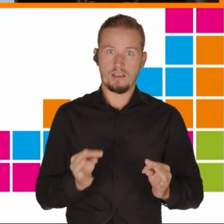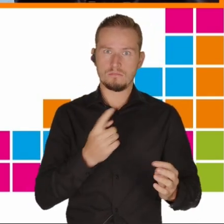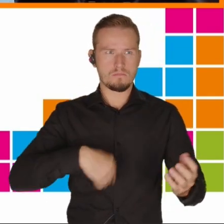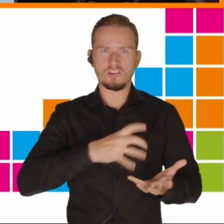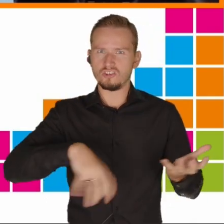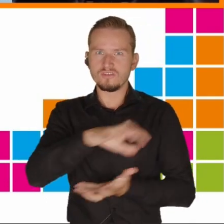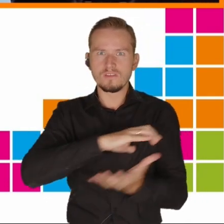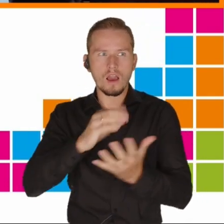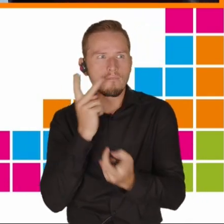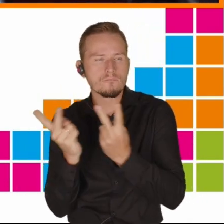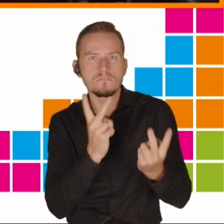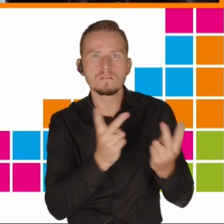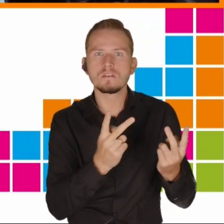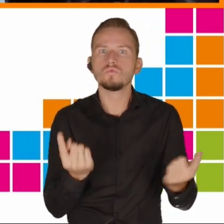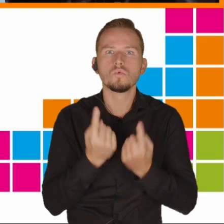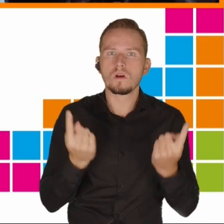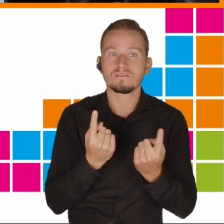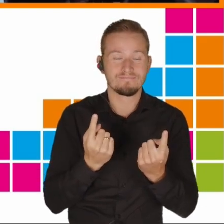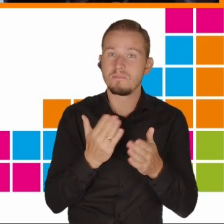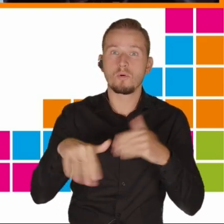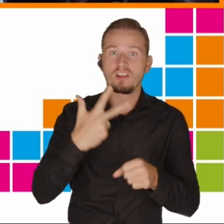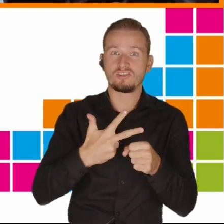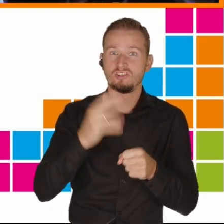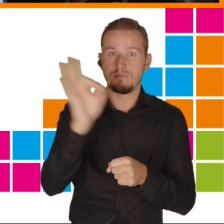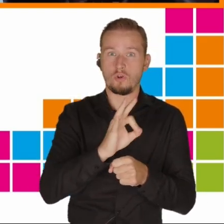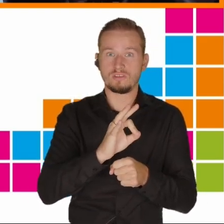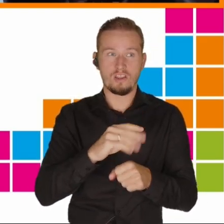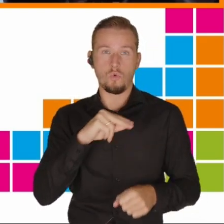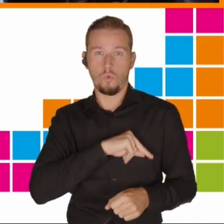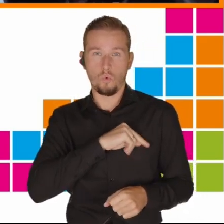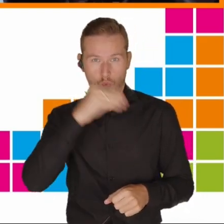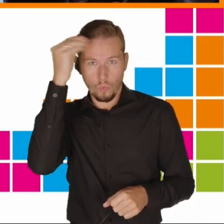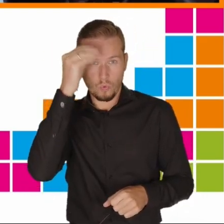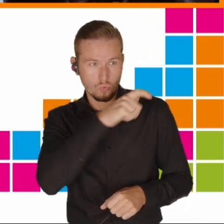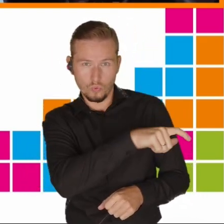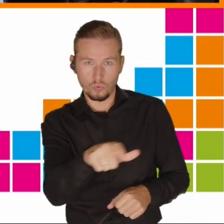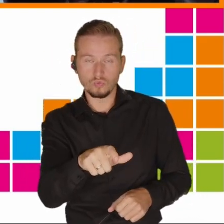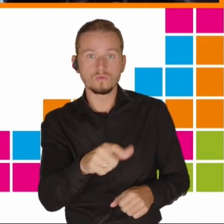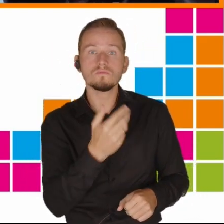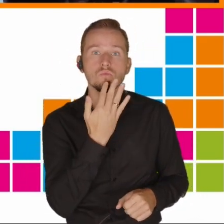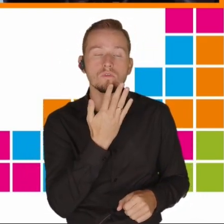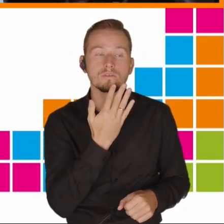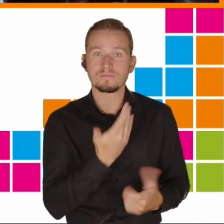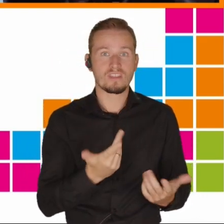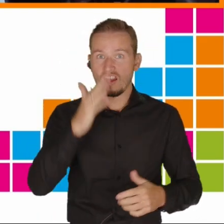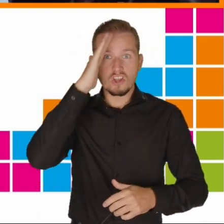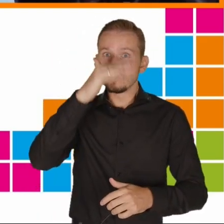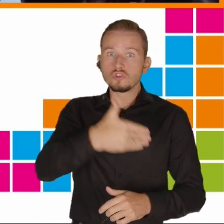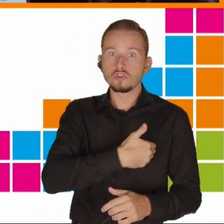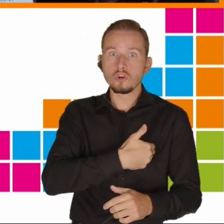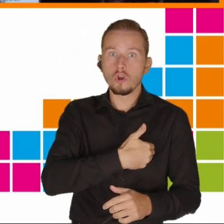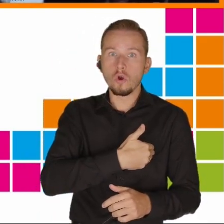żyjemy, ponieważ ponad 30% uczniów twierdzi, że w szkole codziennie rozpraszają ich